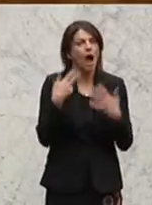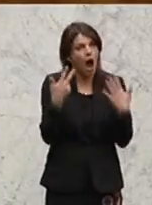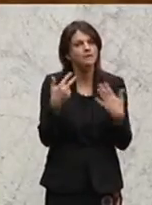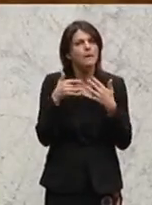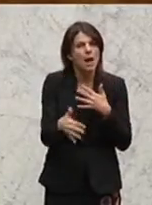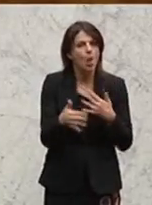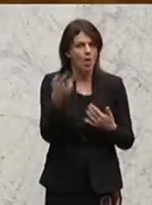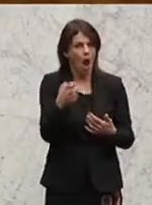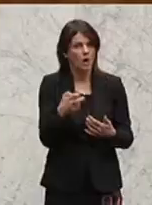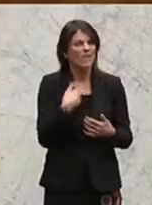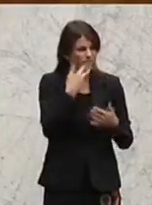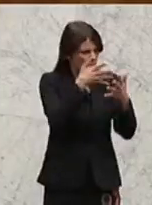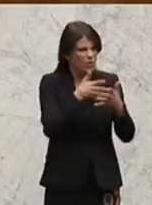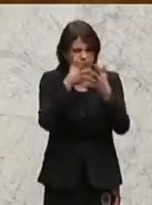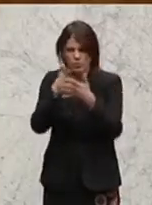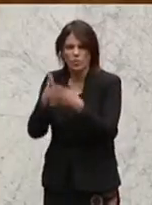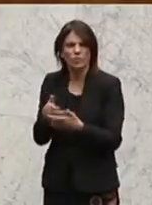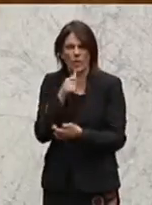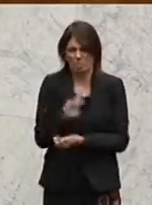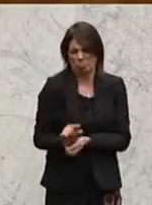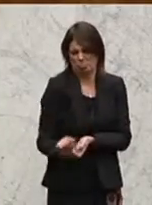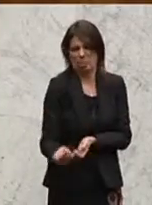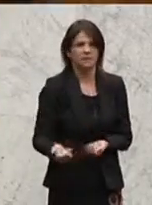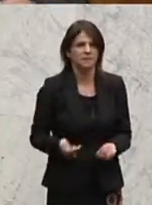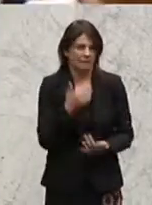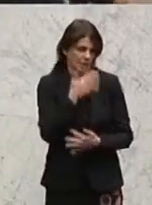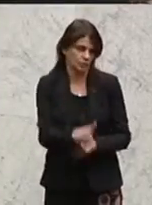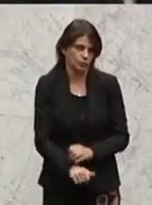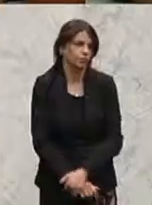Euro, um das zu überprüfen und nicht dieses Kleingeld. Danke.